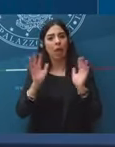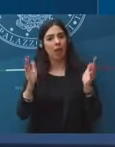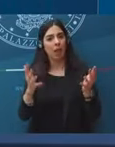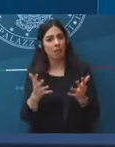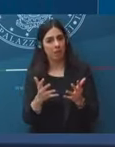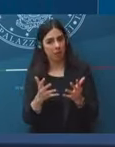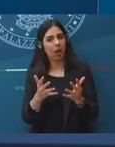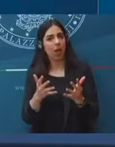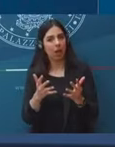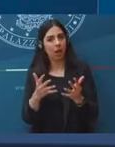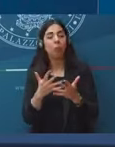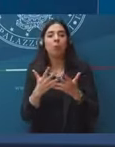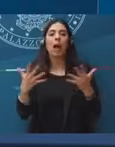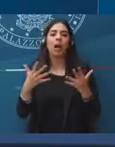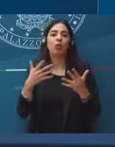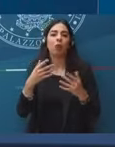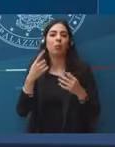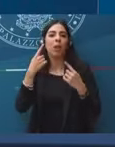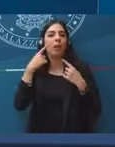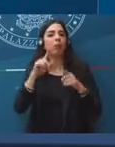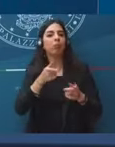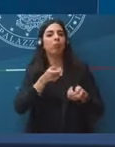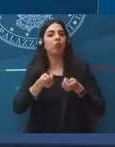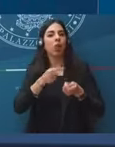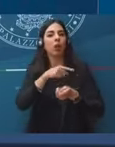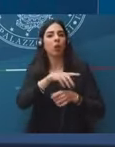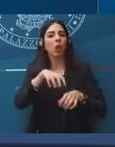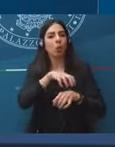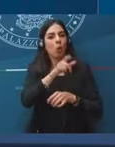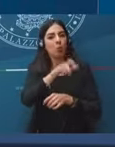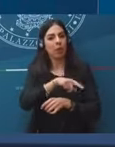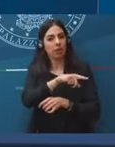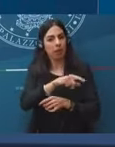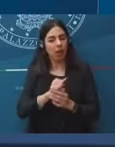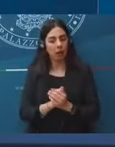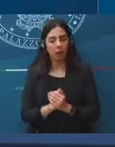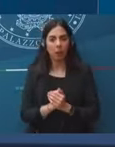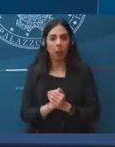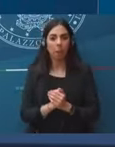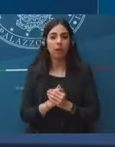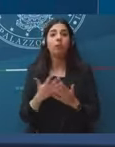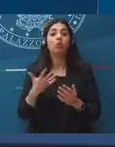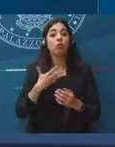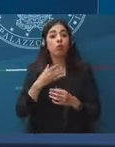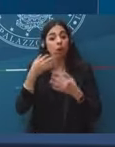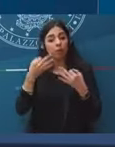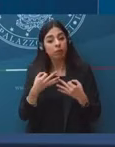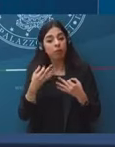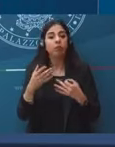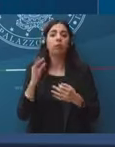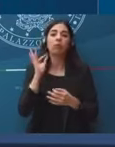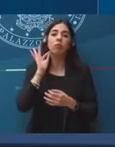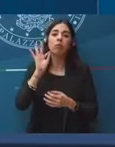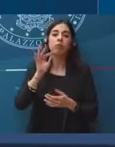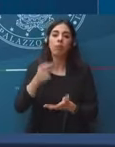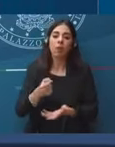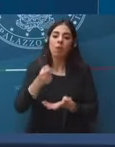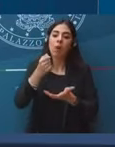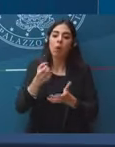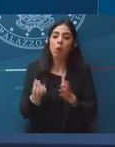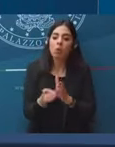parte da parte del Commissario. Vi è anche un intervento per creare un fondo per la produzione di